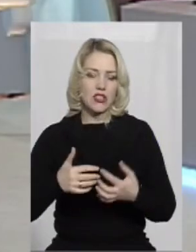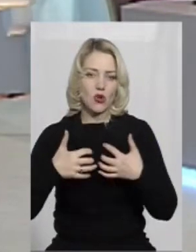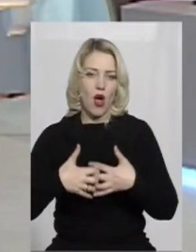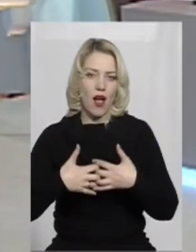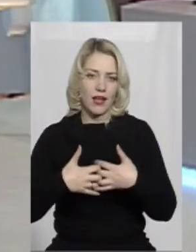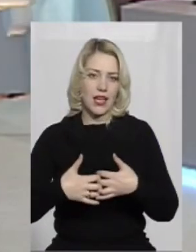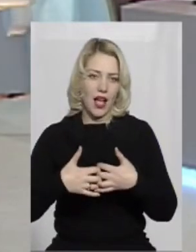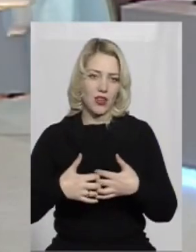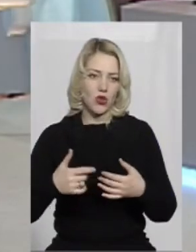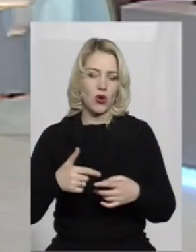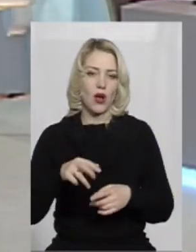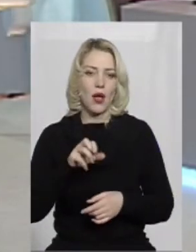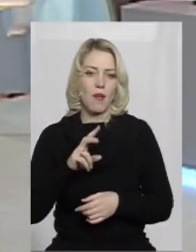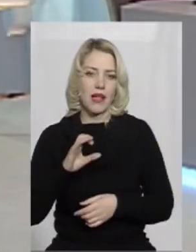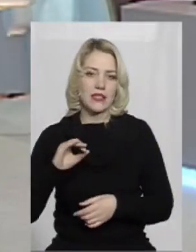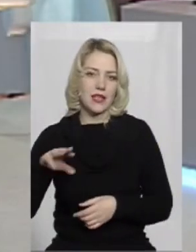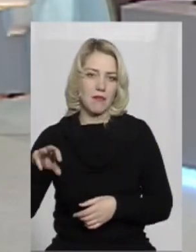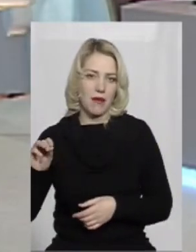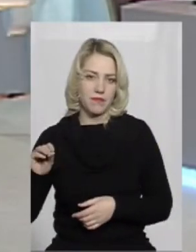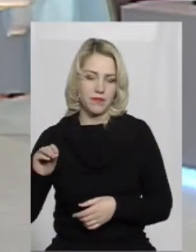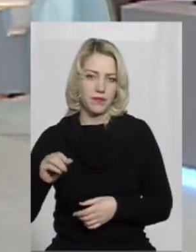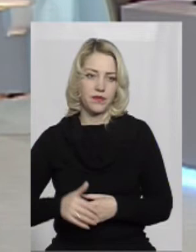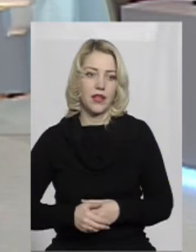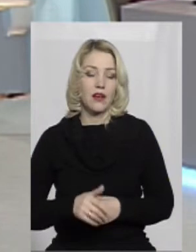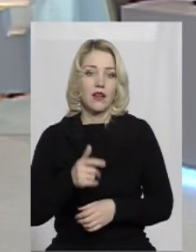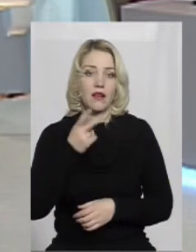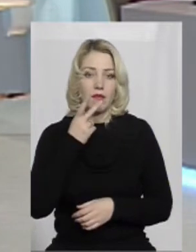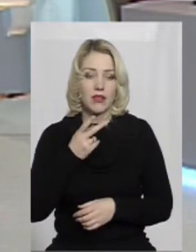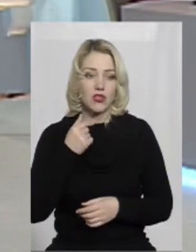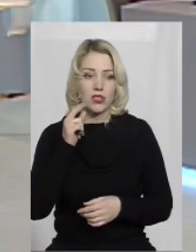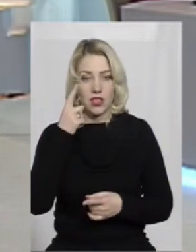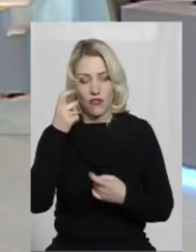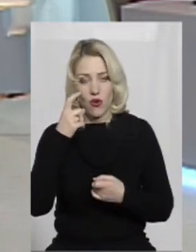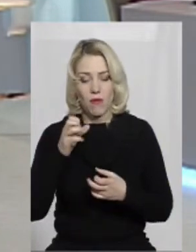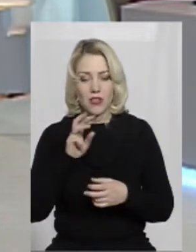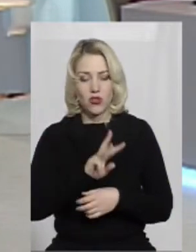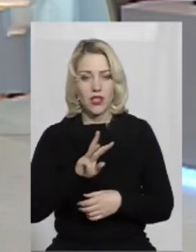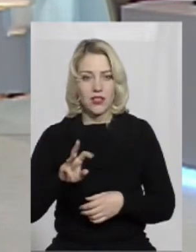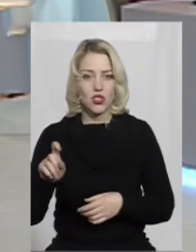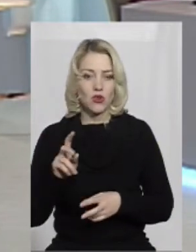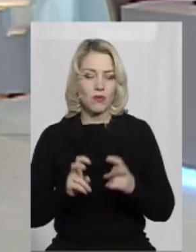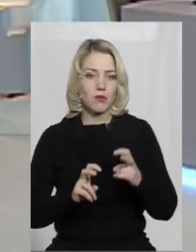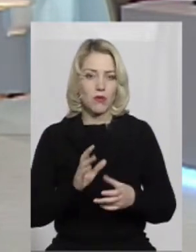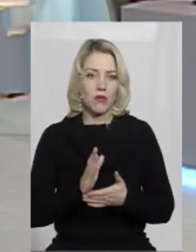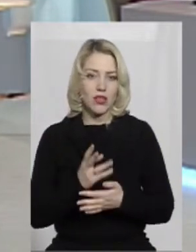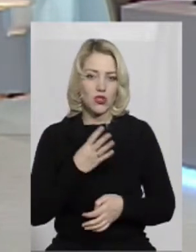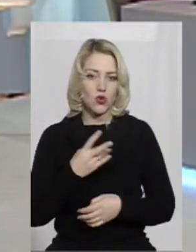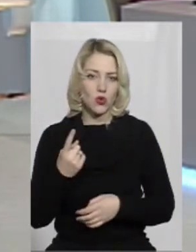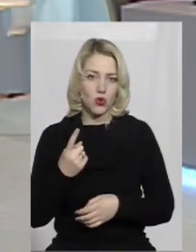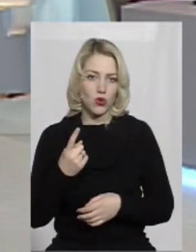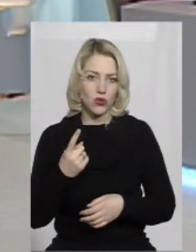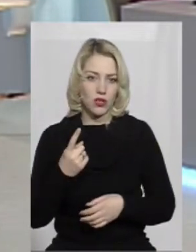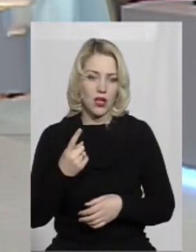агрегатного, пане Максиме. Бачу з інформації на сайті, що підприємство має 41